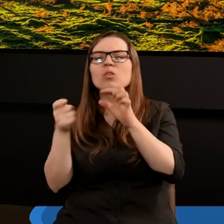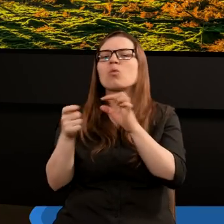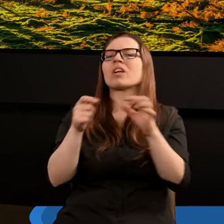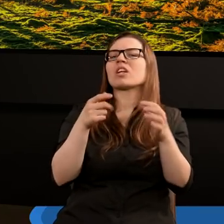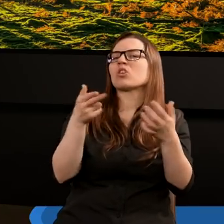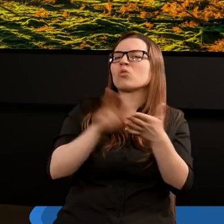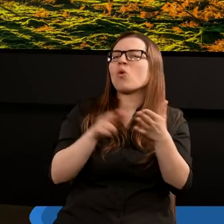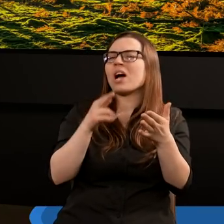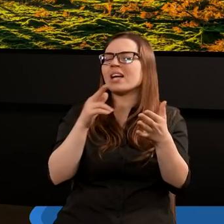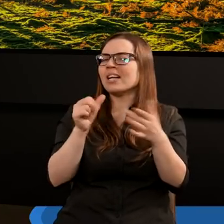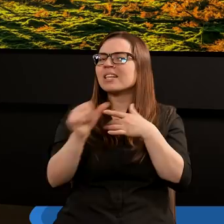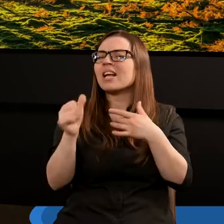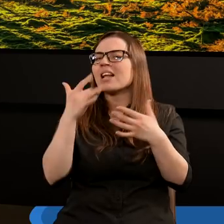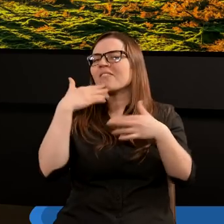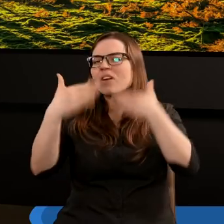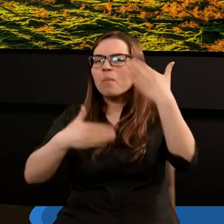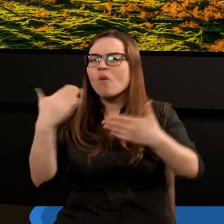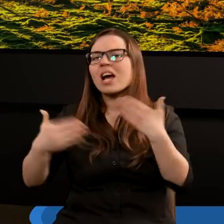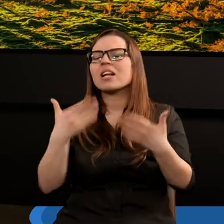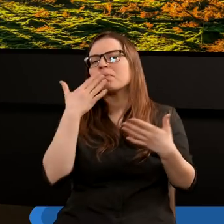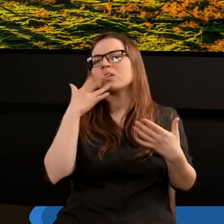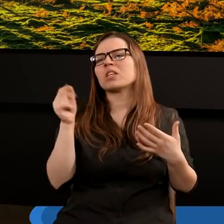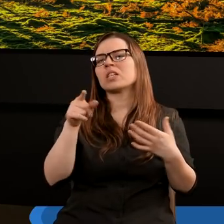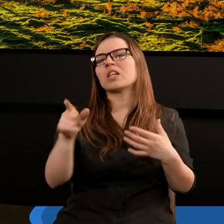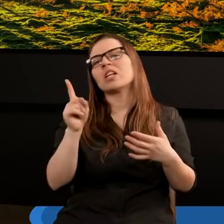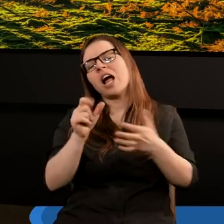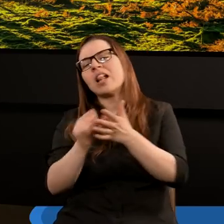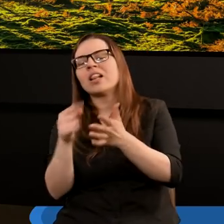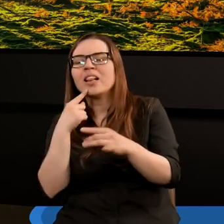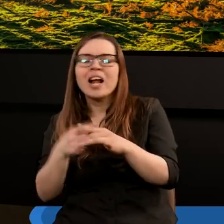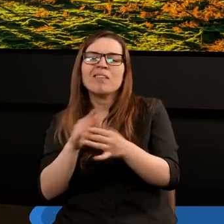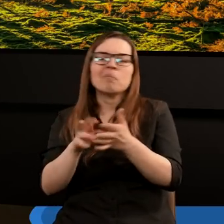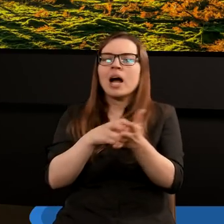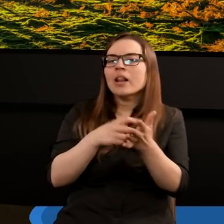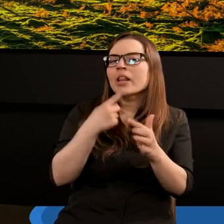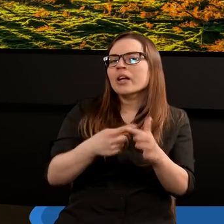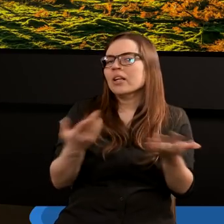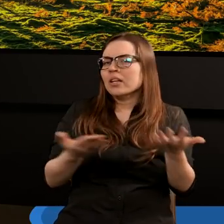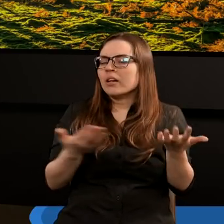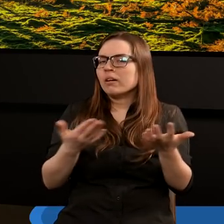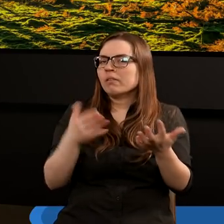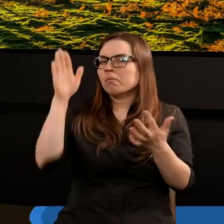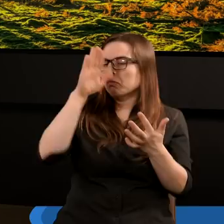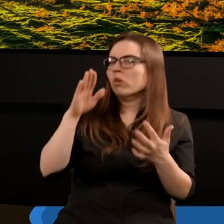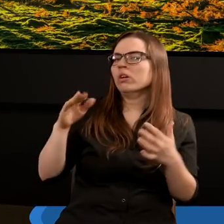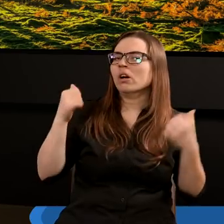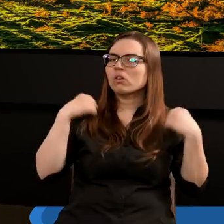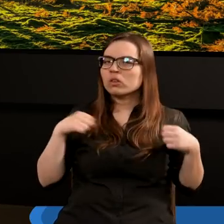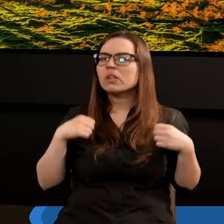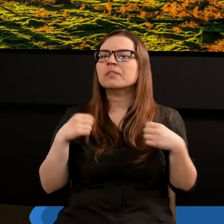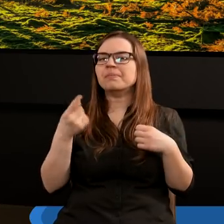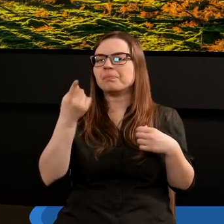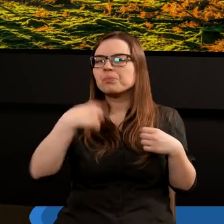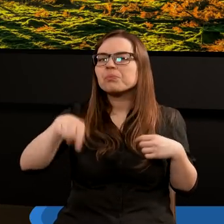przy różnych okazjach jest wypowiadane, że brak decyzji jest też decyzją i tak będzie tutaj. Bóg oczekuje, że